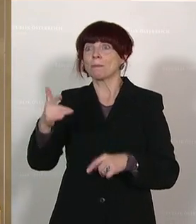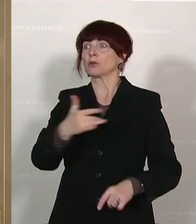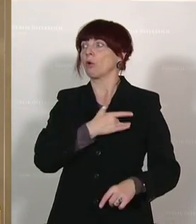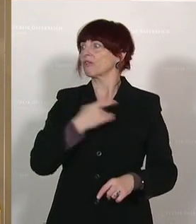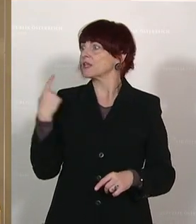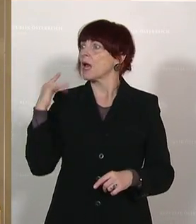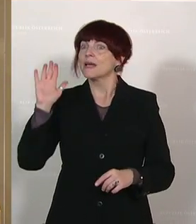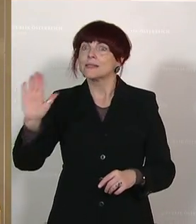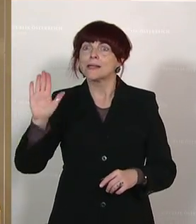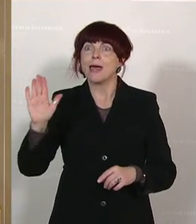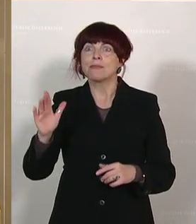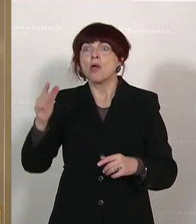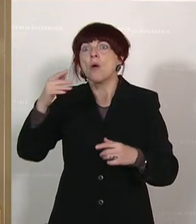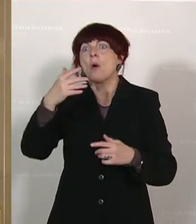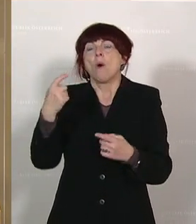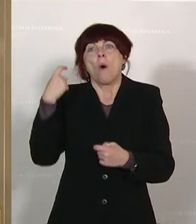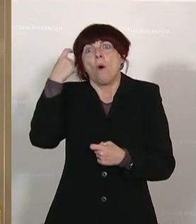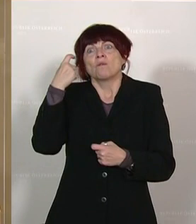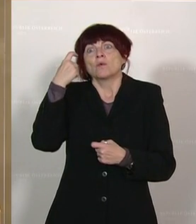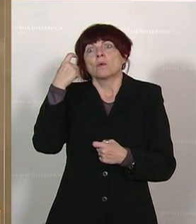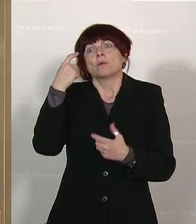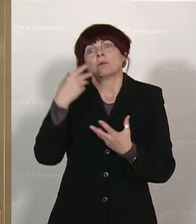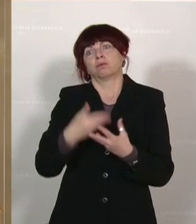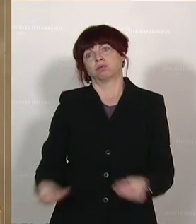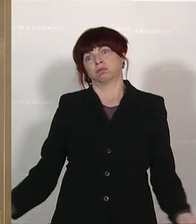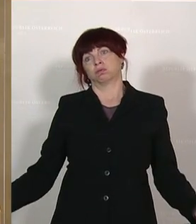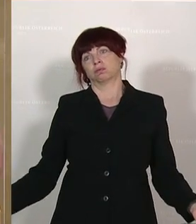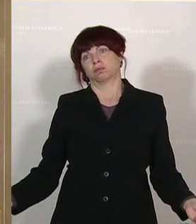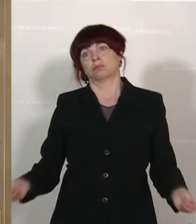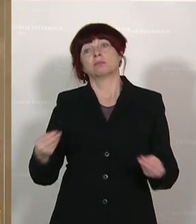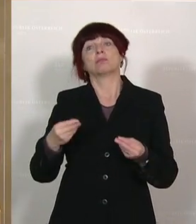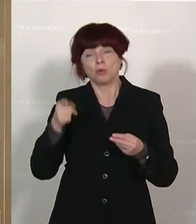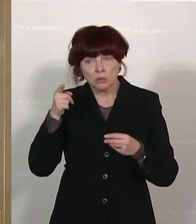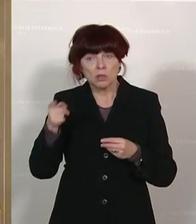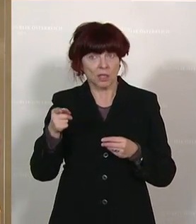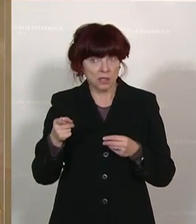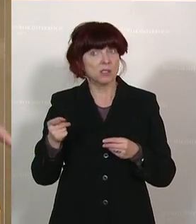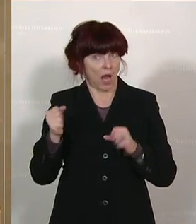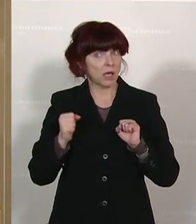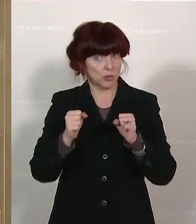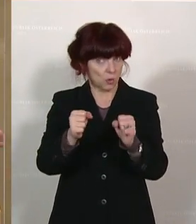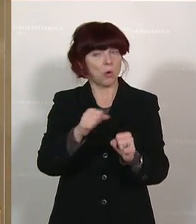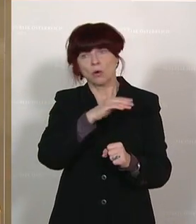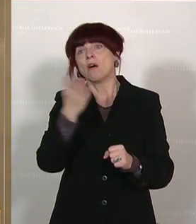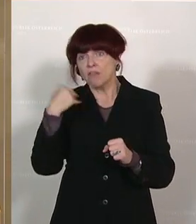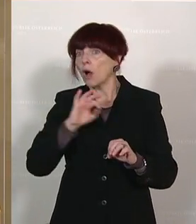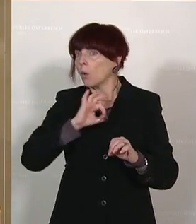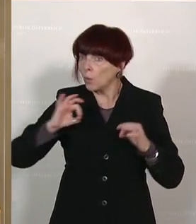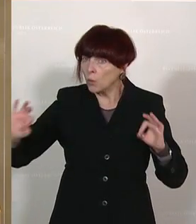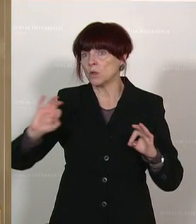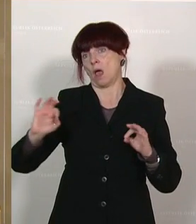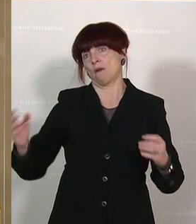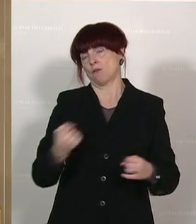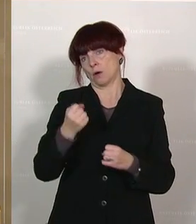Das war der einzige Rettungsanker, den sie gehabt haben. Und diese Aktion wurde ja ganz gerne angenommen. Homeoffice wurde heute schon